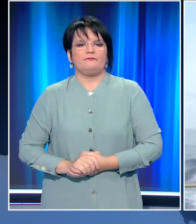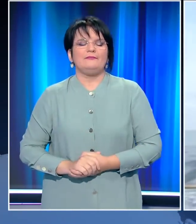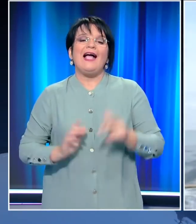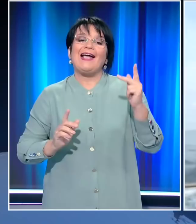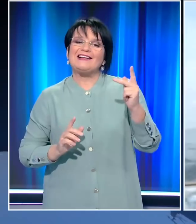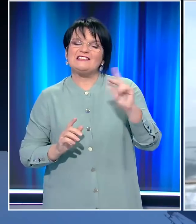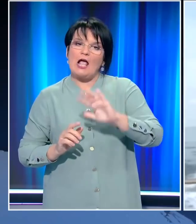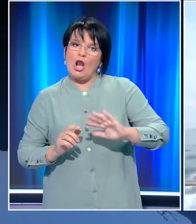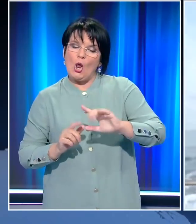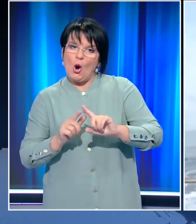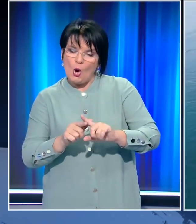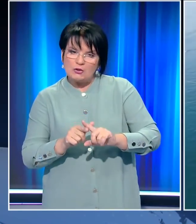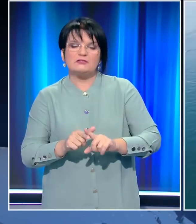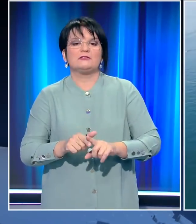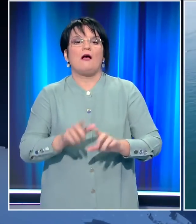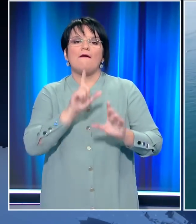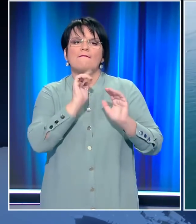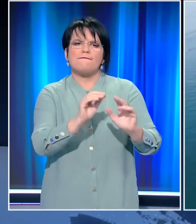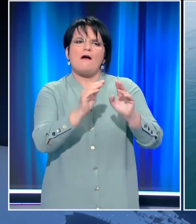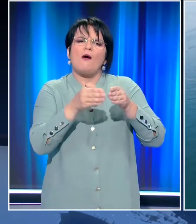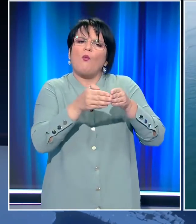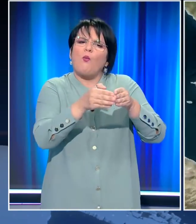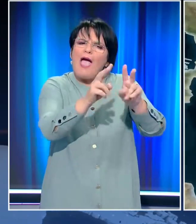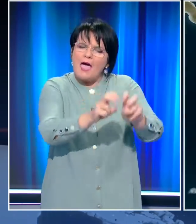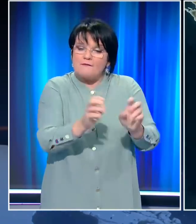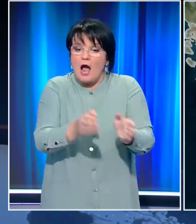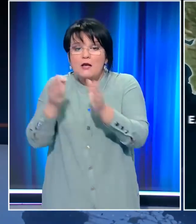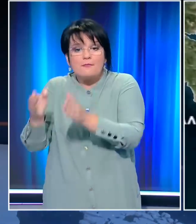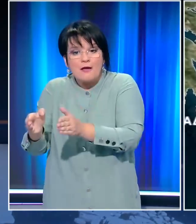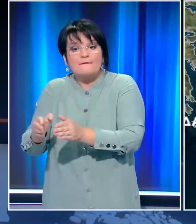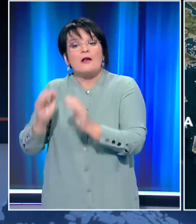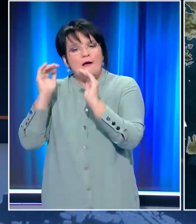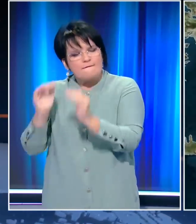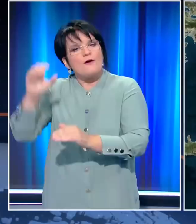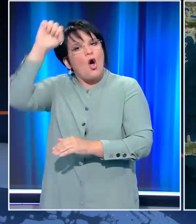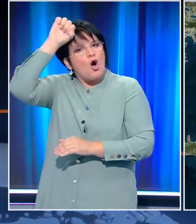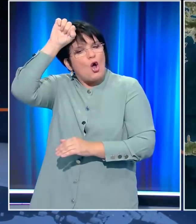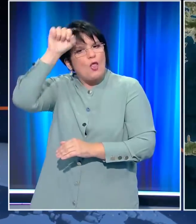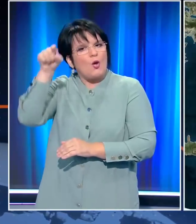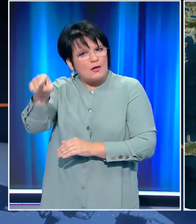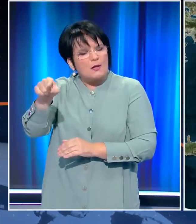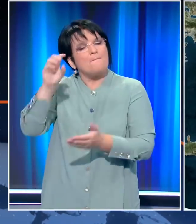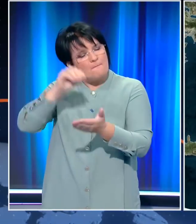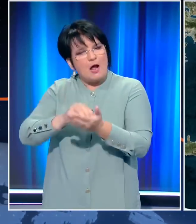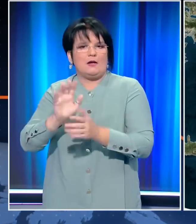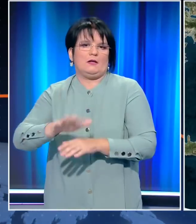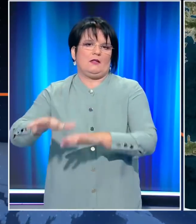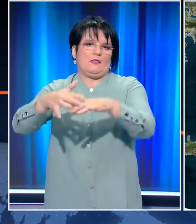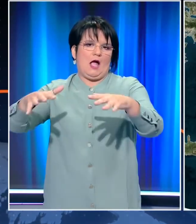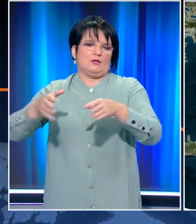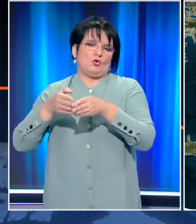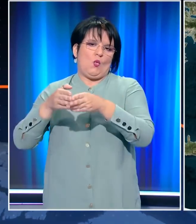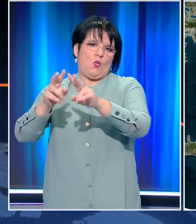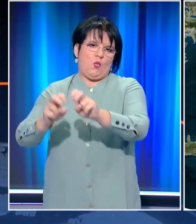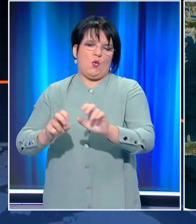Καστελόριζο, τώρα τα ανοιχτά της Ρόδου βάζε στο στόχα στρώτηση η Τουρκία, που εξέδωσε ναύτεξ ερευνών του ο Ρούτς Ρέις σε νέα περιοχή. Αυτή τη